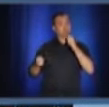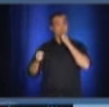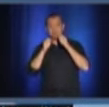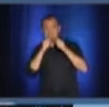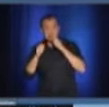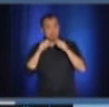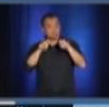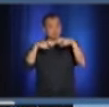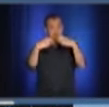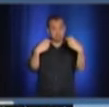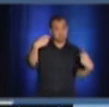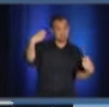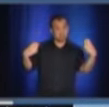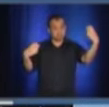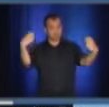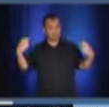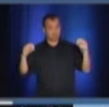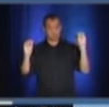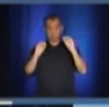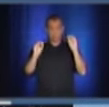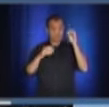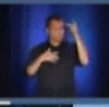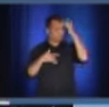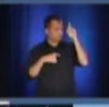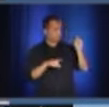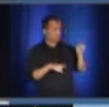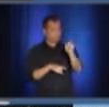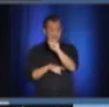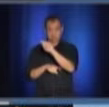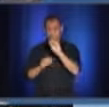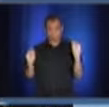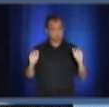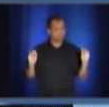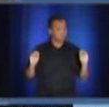'éclosion lors des conférences de presse, même si nous sommes à l'intérieur.